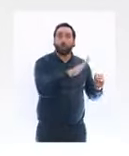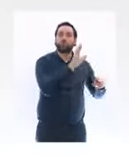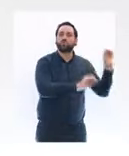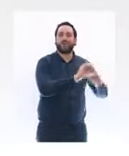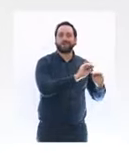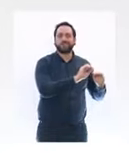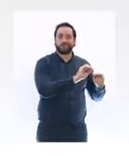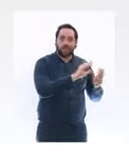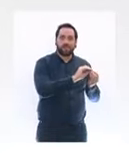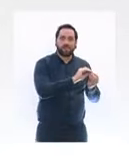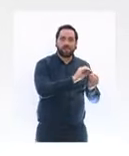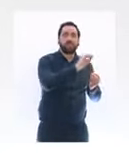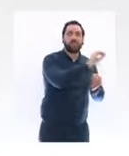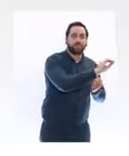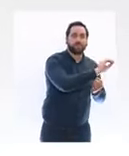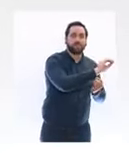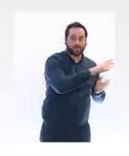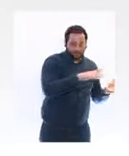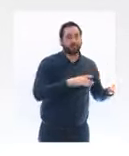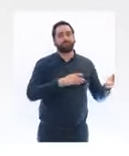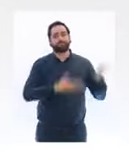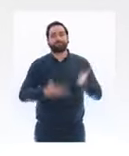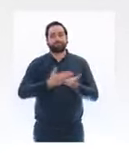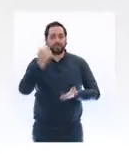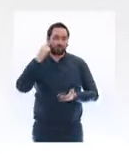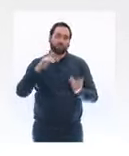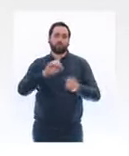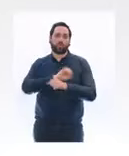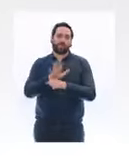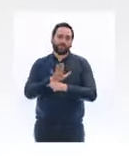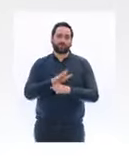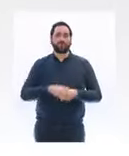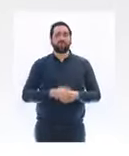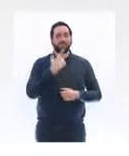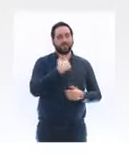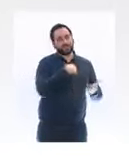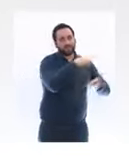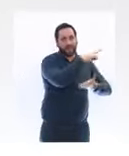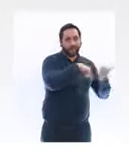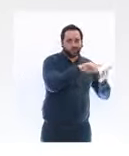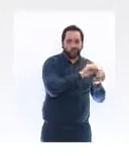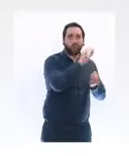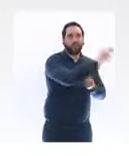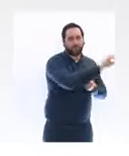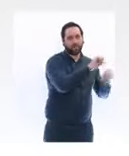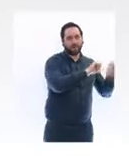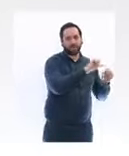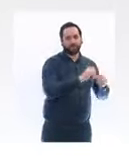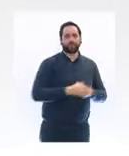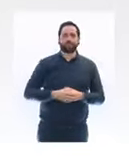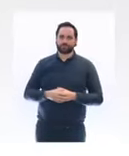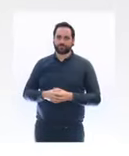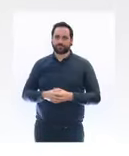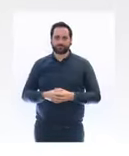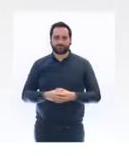ne peuvent donc plus bénéficier aux malades qui n'ont pas forcément le coronavirus. Par ailleurs, 40 évacuations sanitaires ont